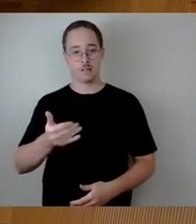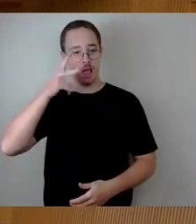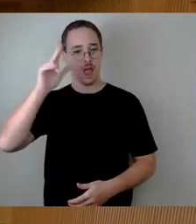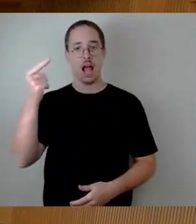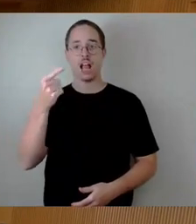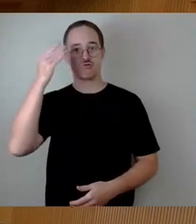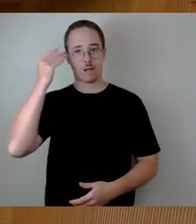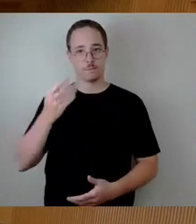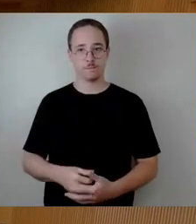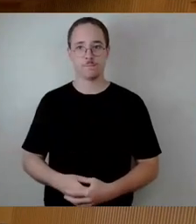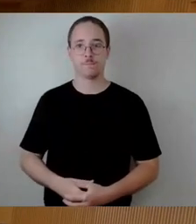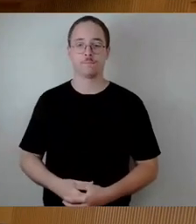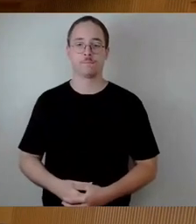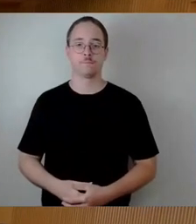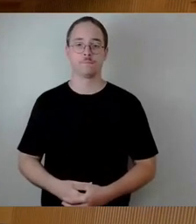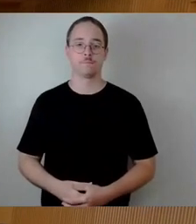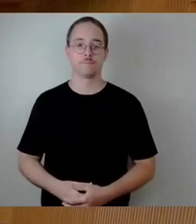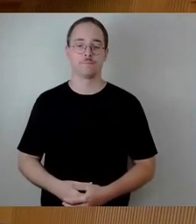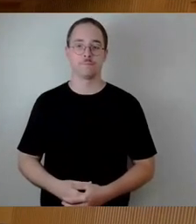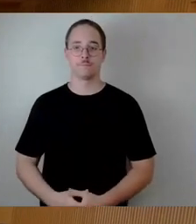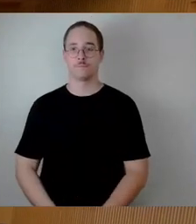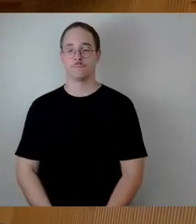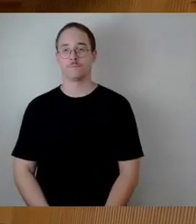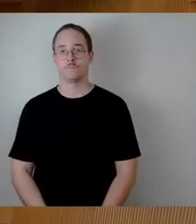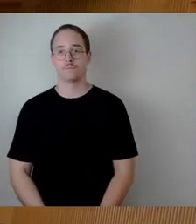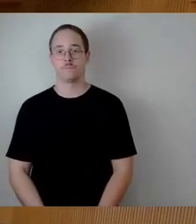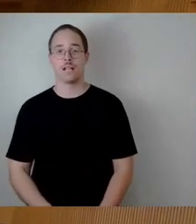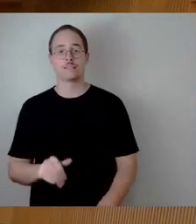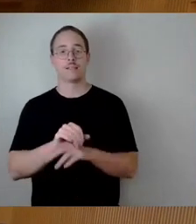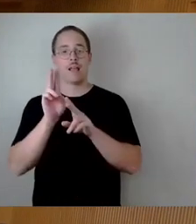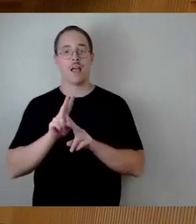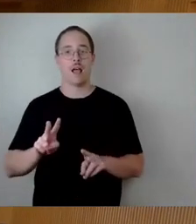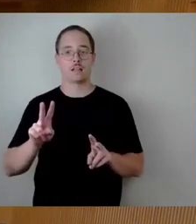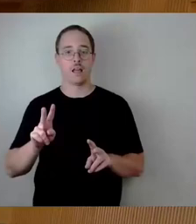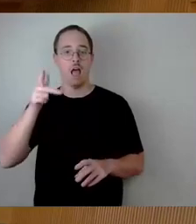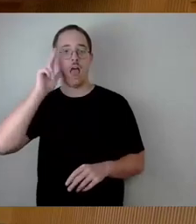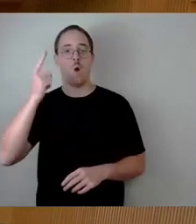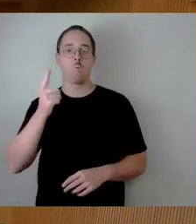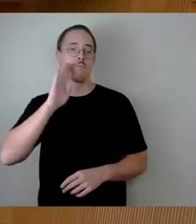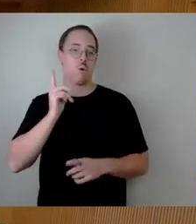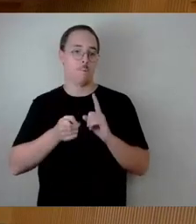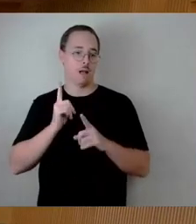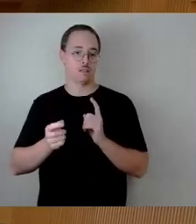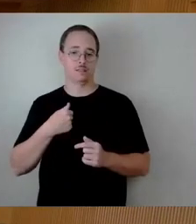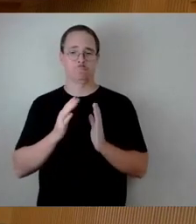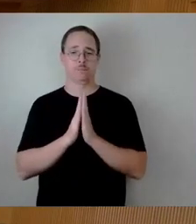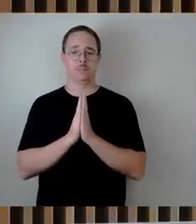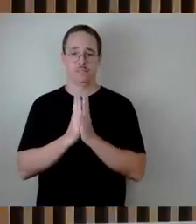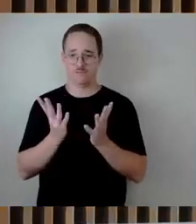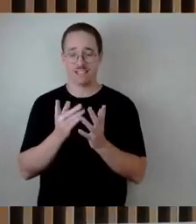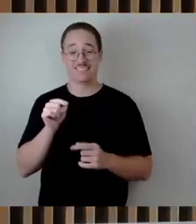Sehr geehrter Herr Oberbürgermeister, ich bitte gleich und nochmal gerade in dieser aktuellen Situation,